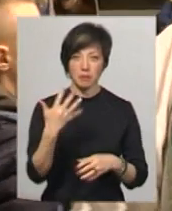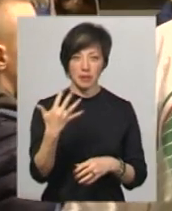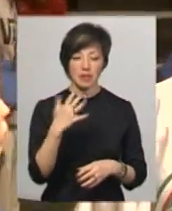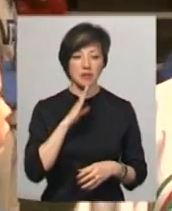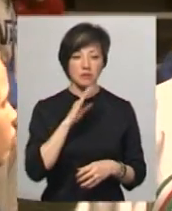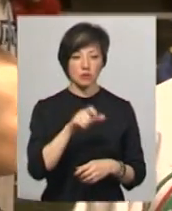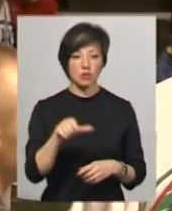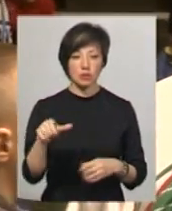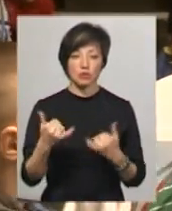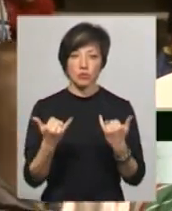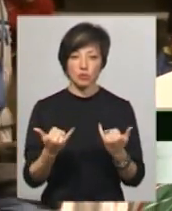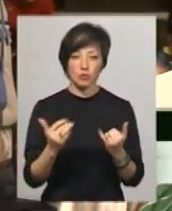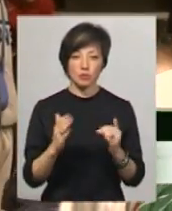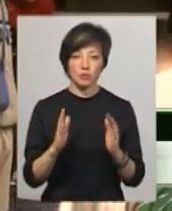дівчат.